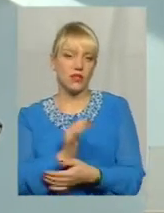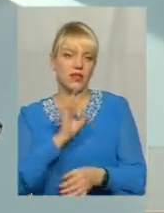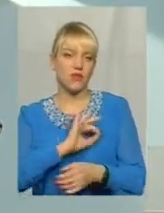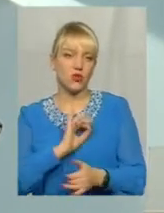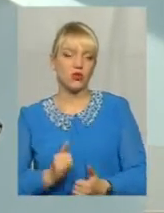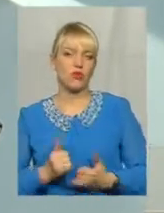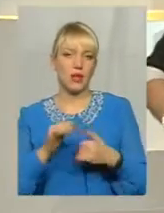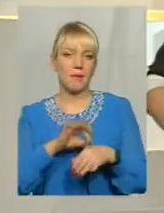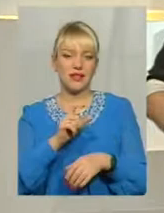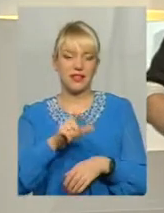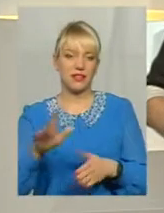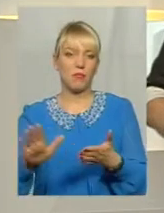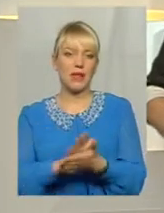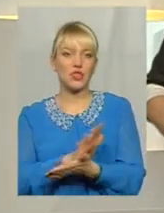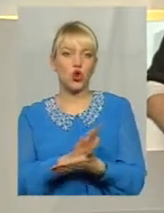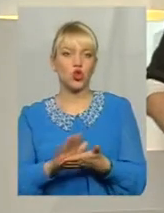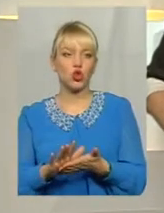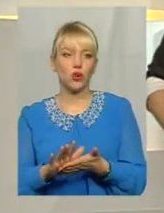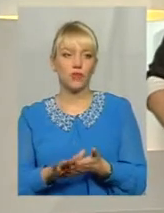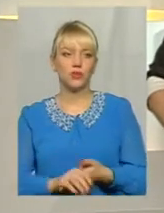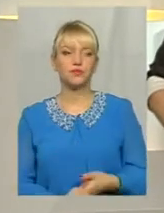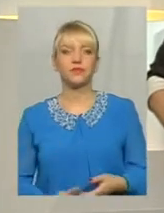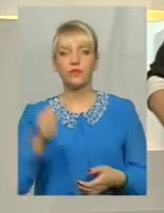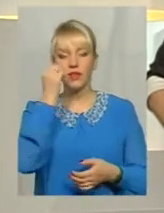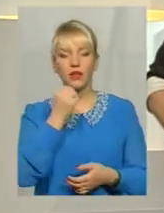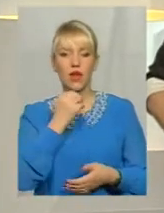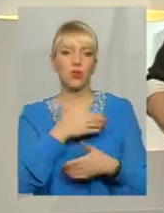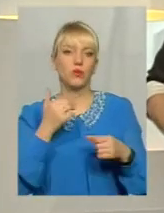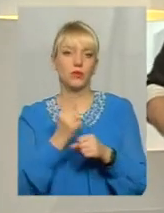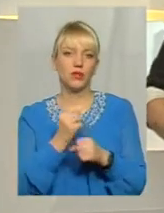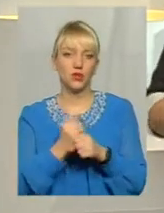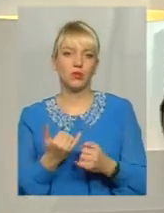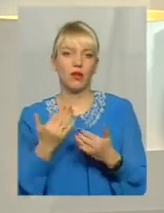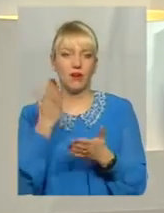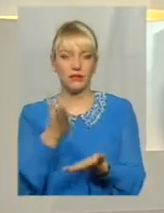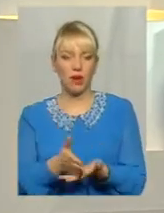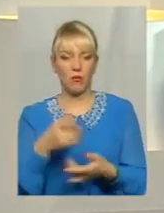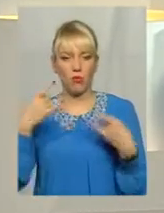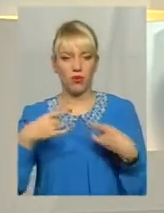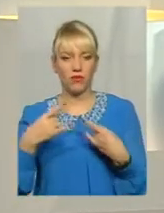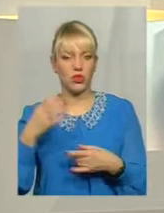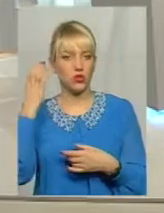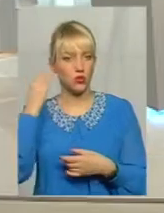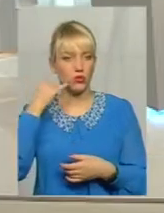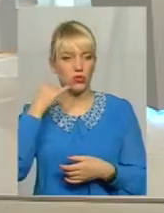безкоштовно Дякую вам за відповідь, негадую глядачам, працюємо для вас Прямо в ефірі, слухаємо тут дзвонювача, говоріть, будь ласка